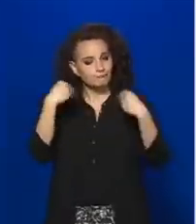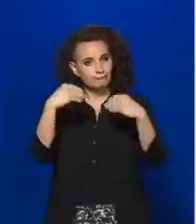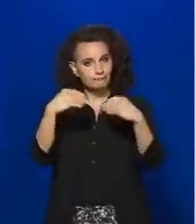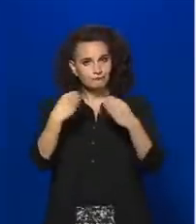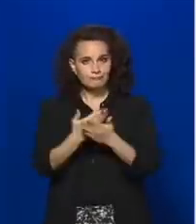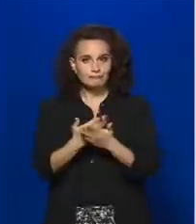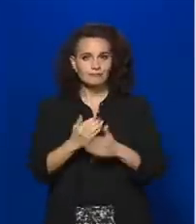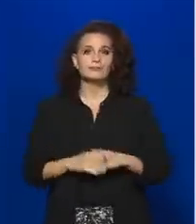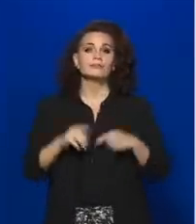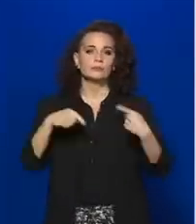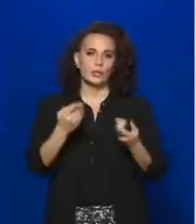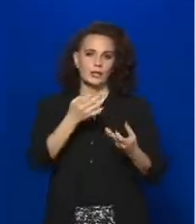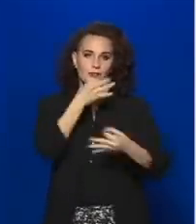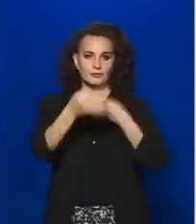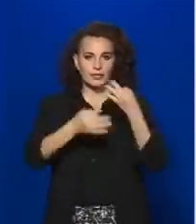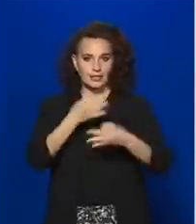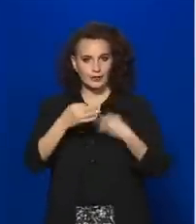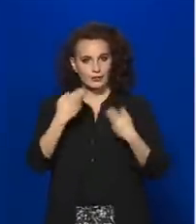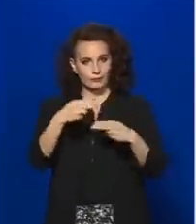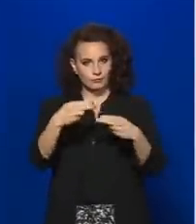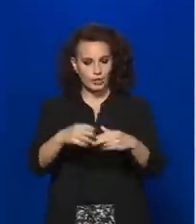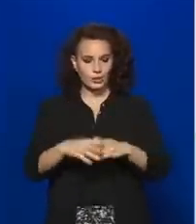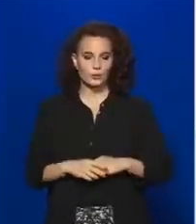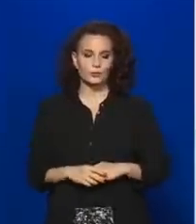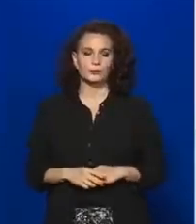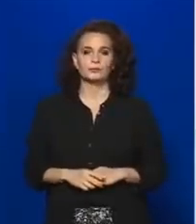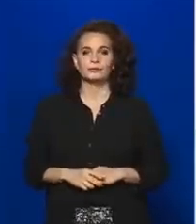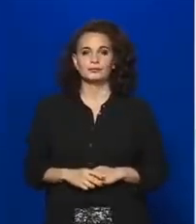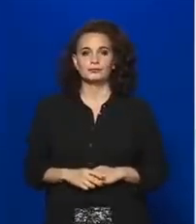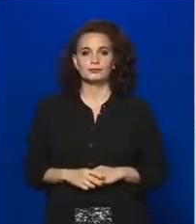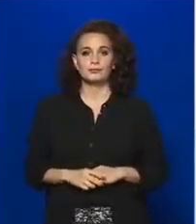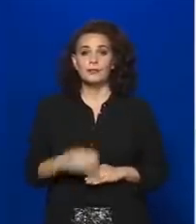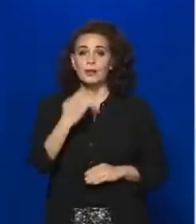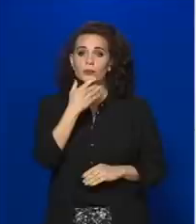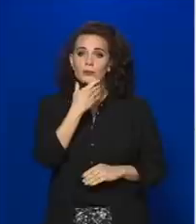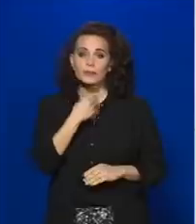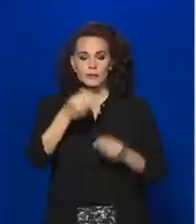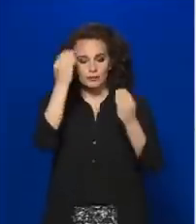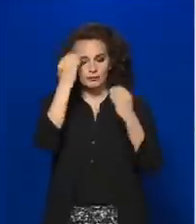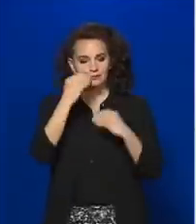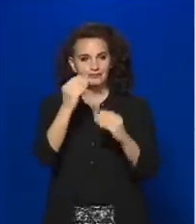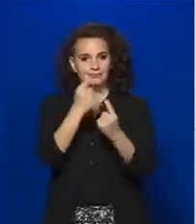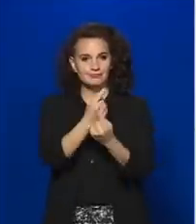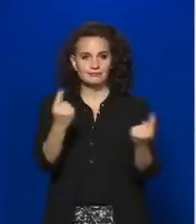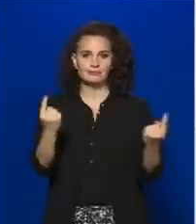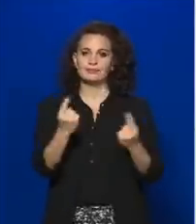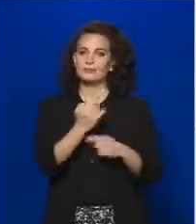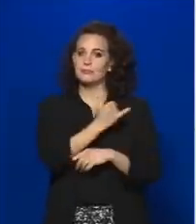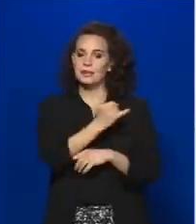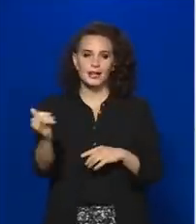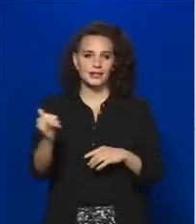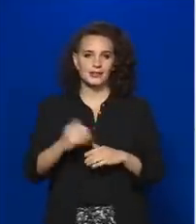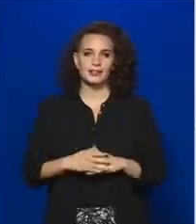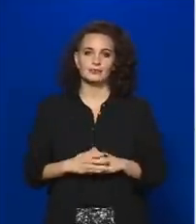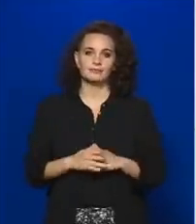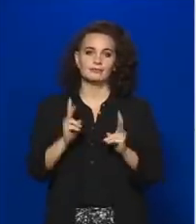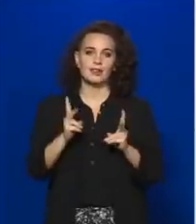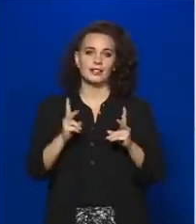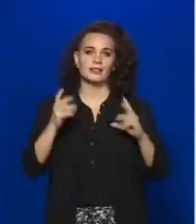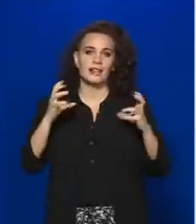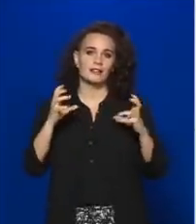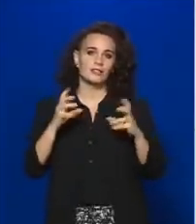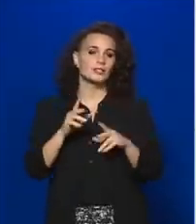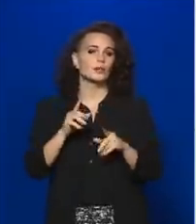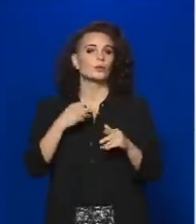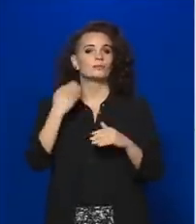utána pedig kérdések következnek. Köszönöm szépen, én is tisztelettel köszöntök mindenkit, aki a televízión keresztül